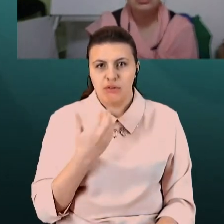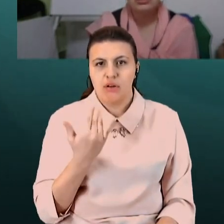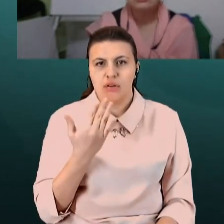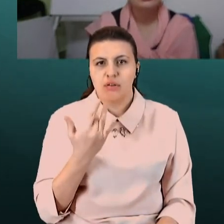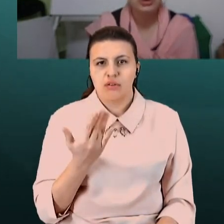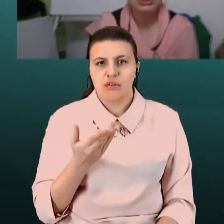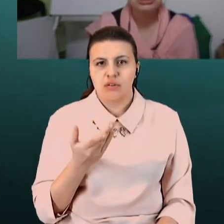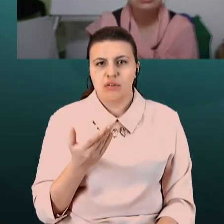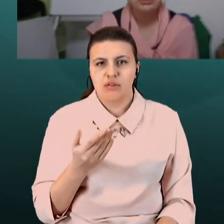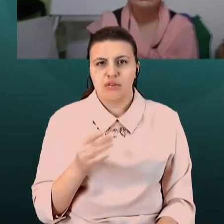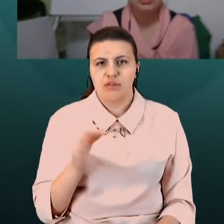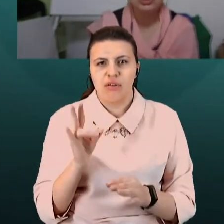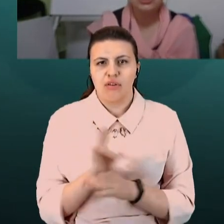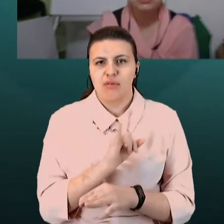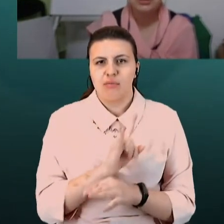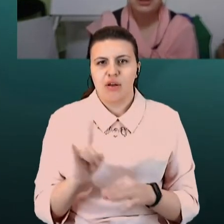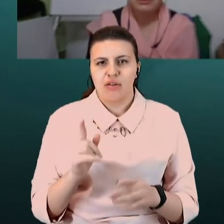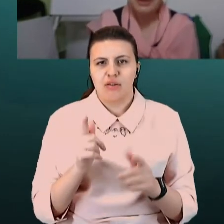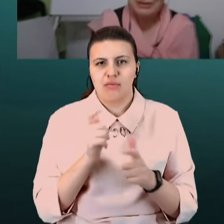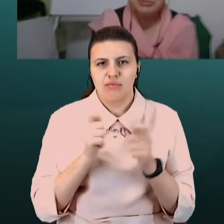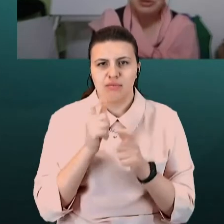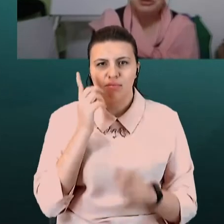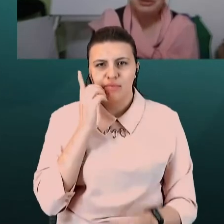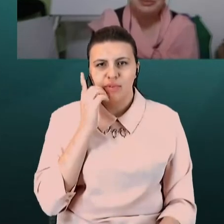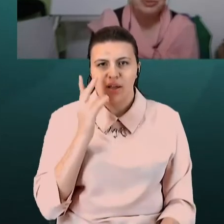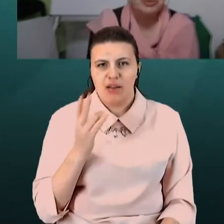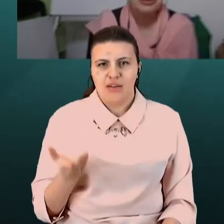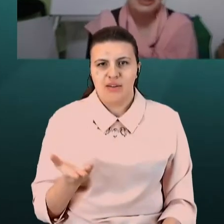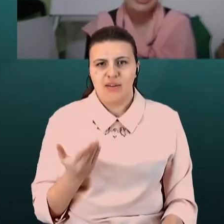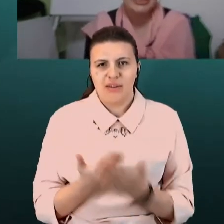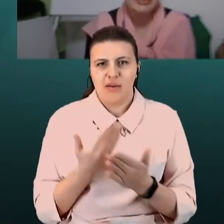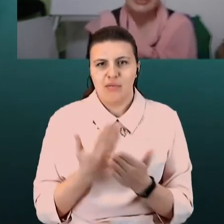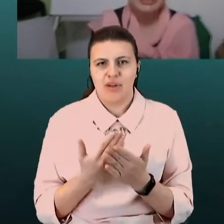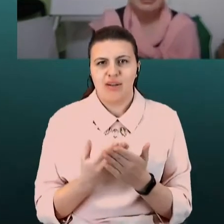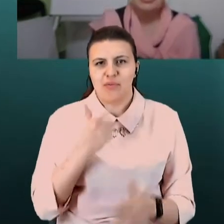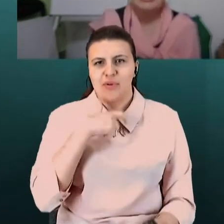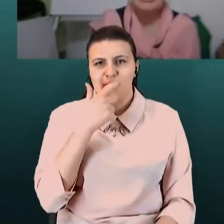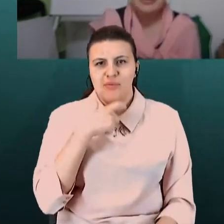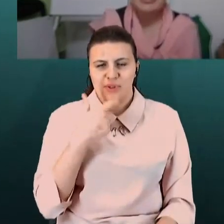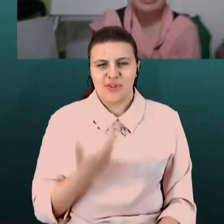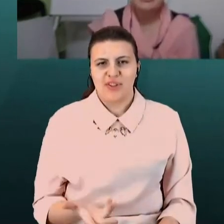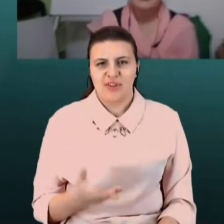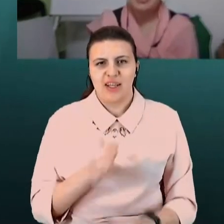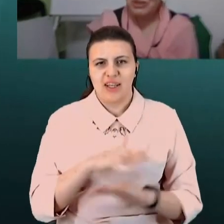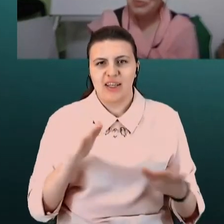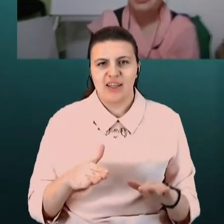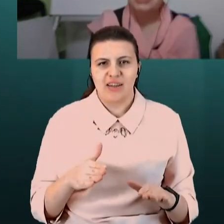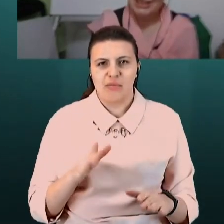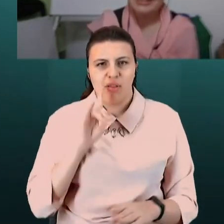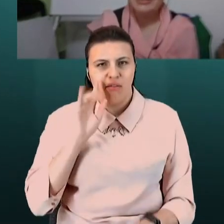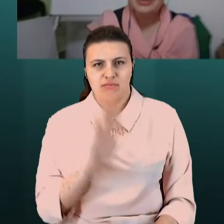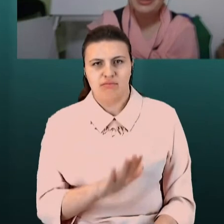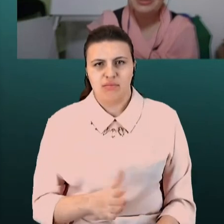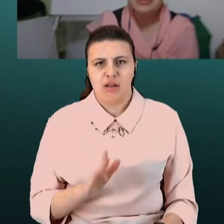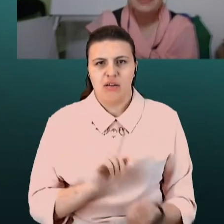Нічого не обманює. Ти в телефоні сидів, а не морозиво їв. Появляєте, якби ми так говорили про морозиву, діти б його зненавиділи. А ми ж про